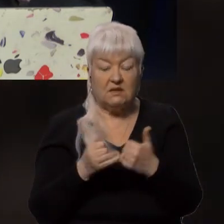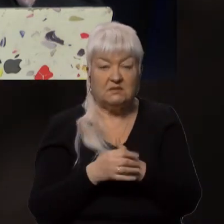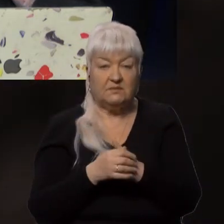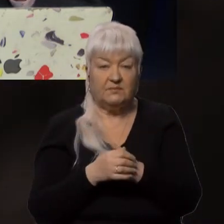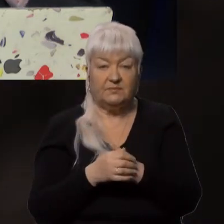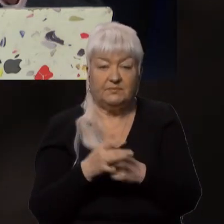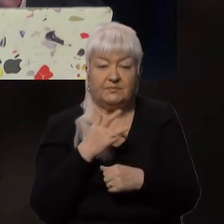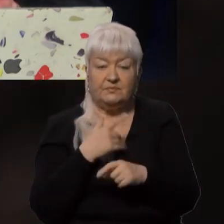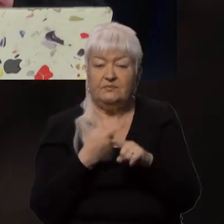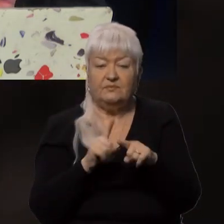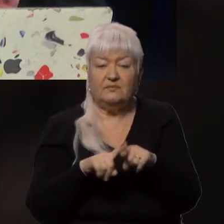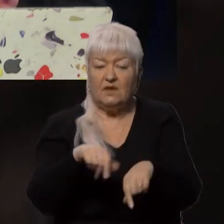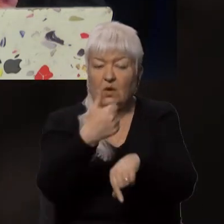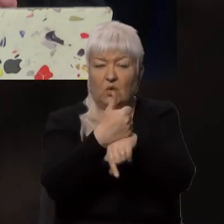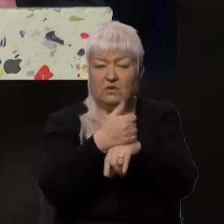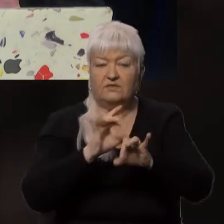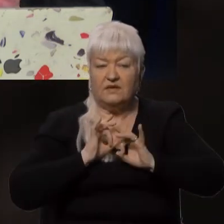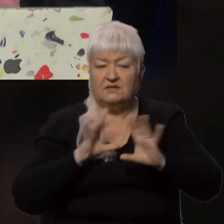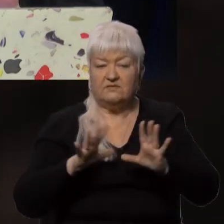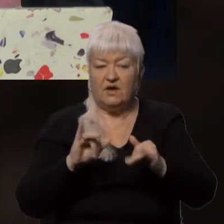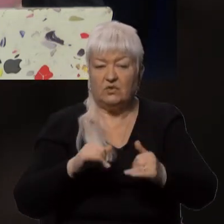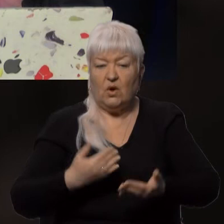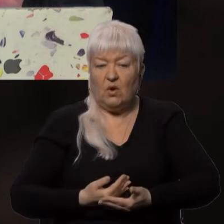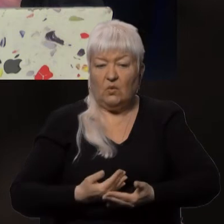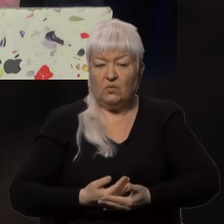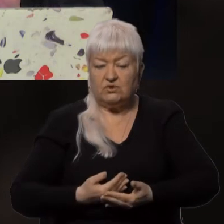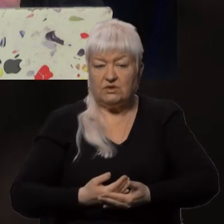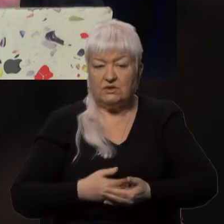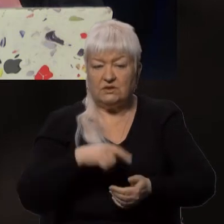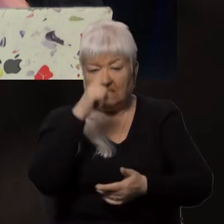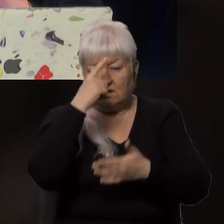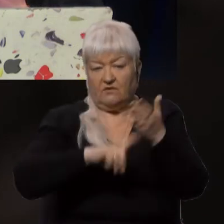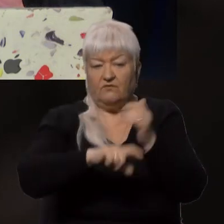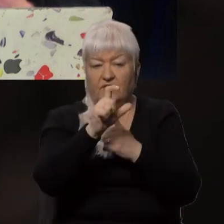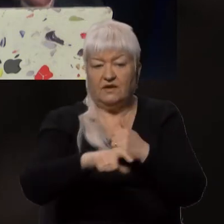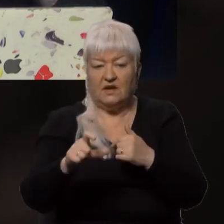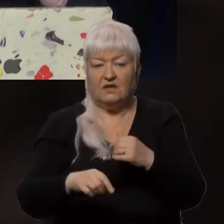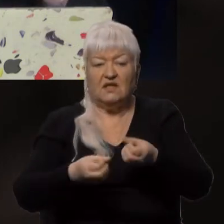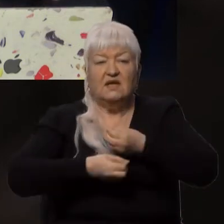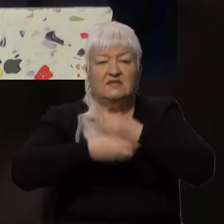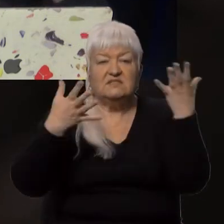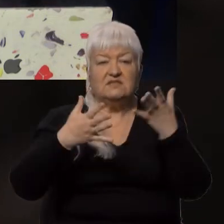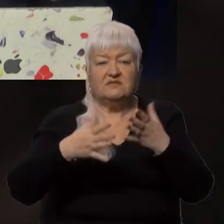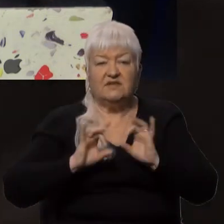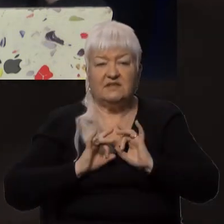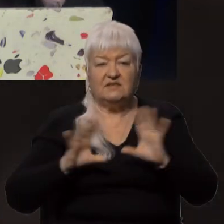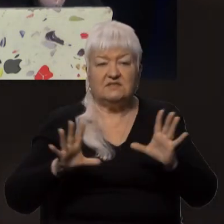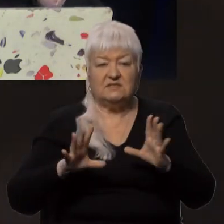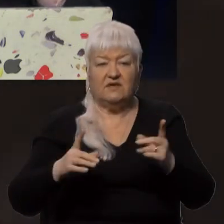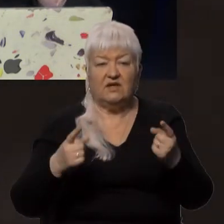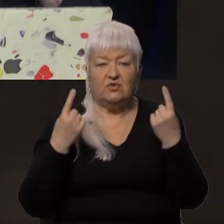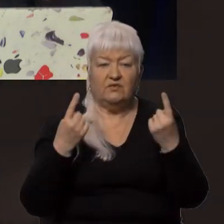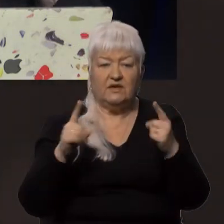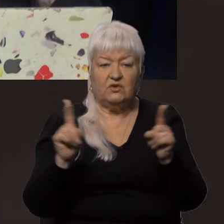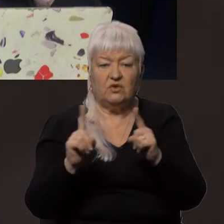це головне свято в житті вірян. Світле свято Великодня, яке має символізувати перемогу життя над